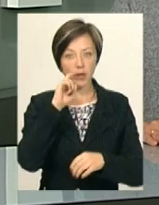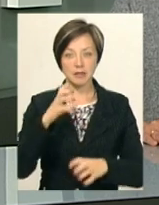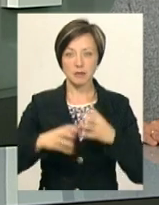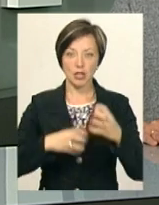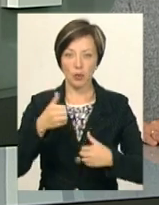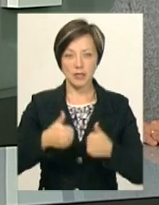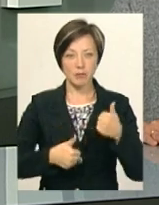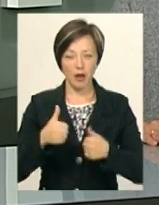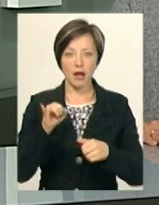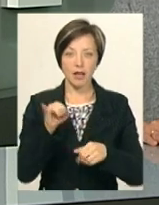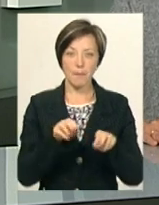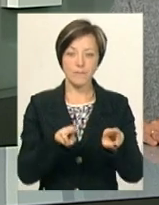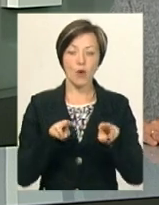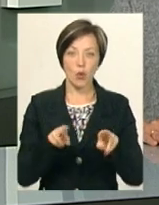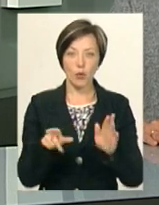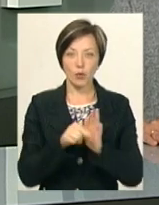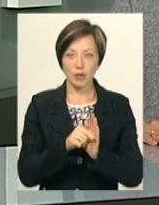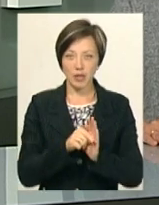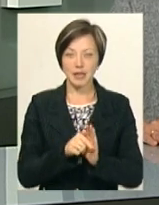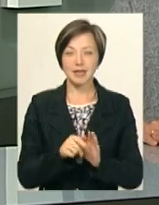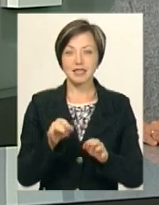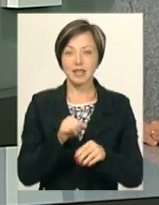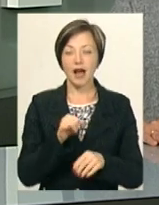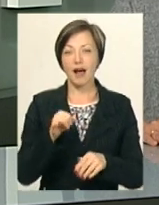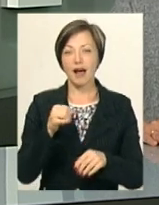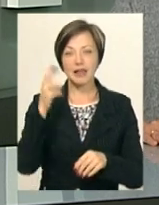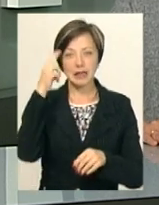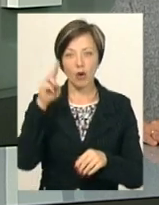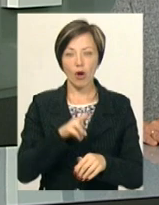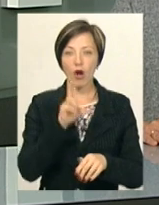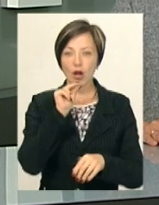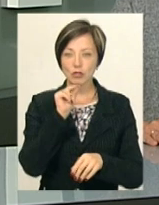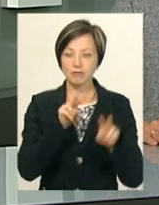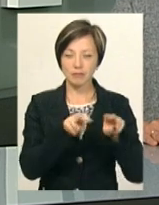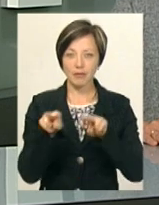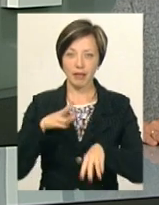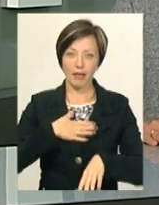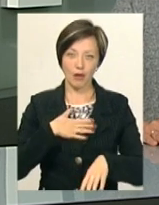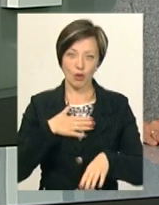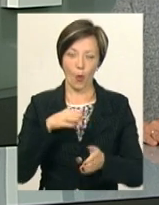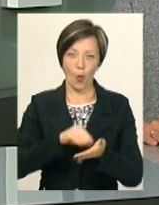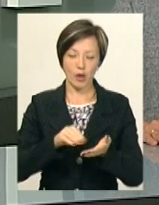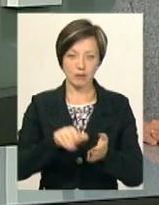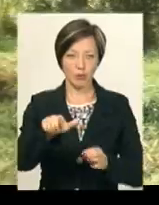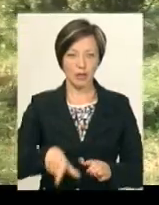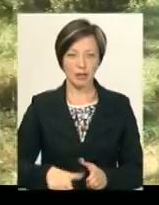міжнародні змагання та полює. За ловами дикої качки з українськими гончаками спостерігала Світлана Поробок.